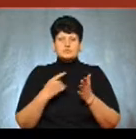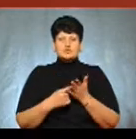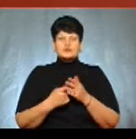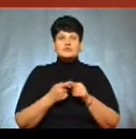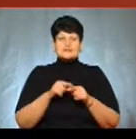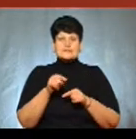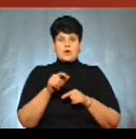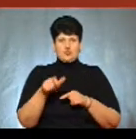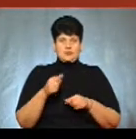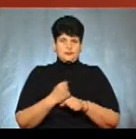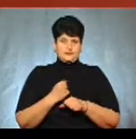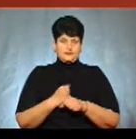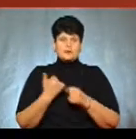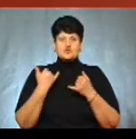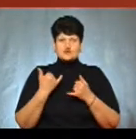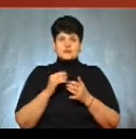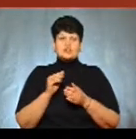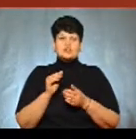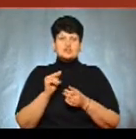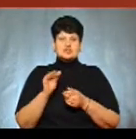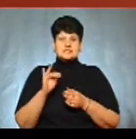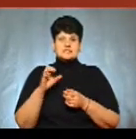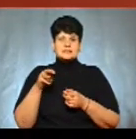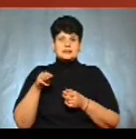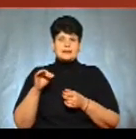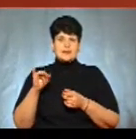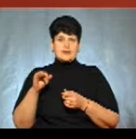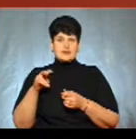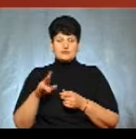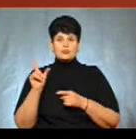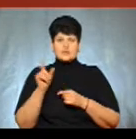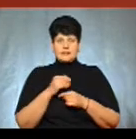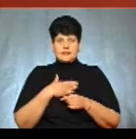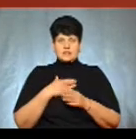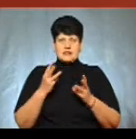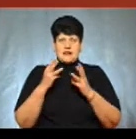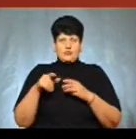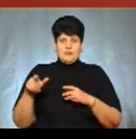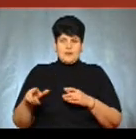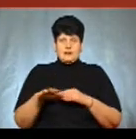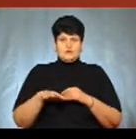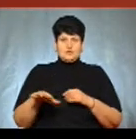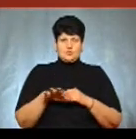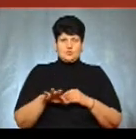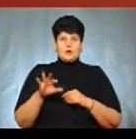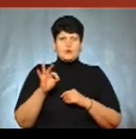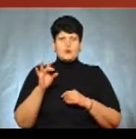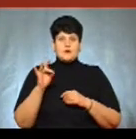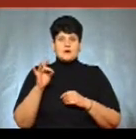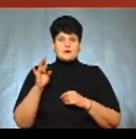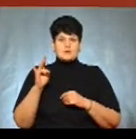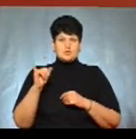це саме ця людина. Сьогодні в Чистилові виїхали наші рятувальники гасити пожежу на території орнітологічного